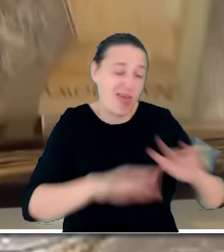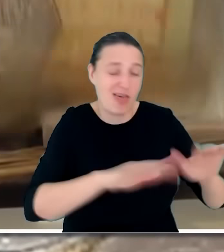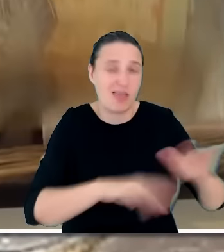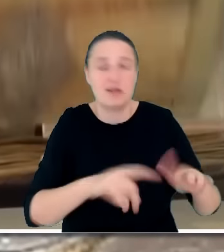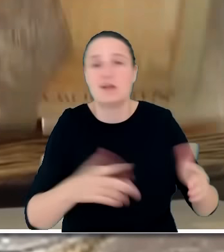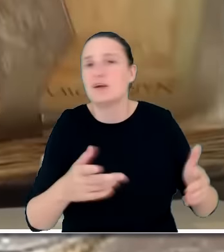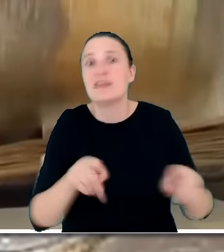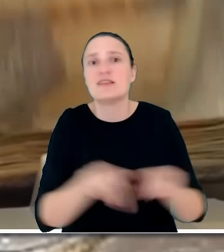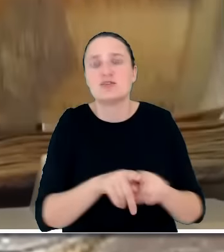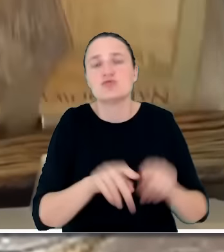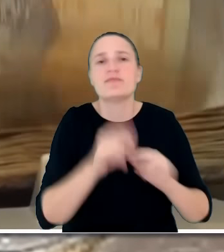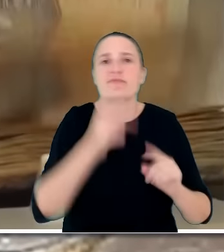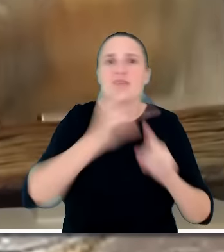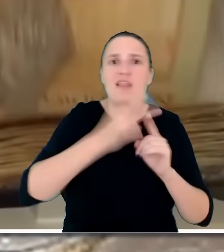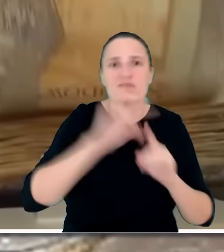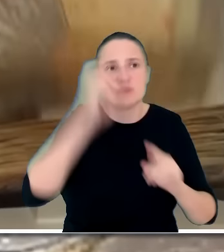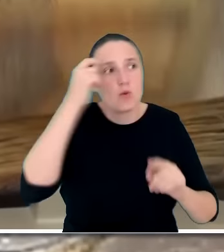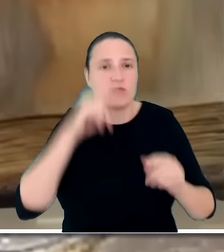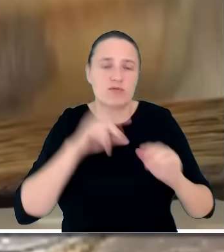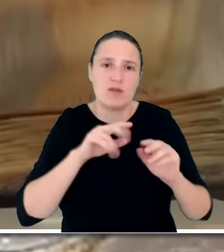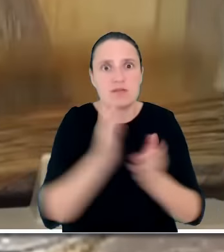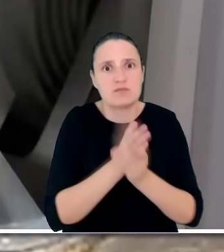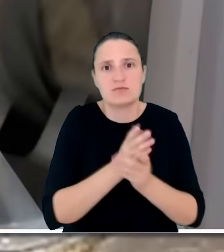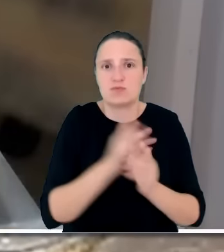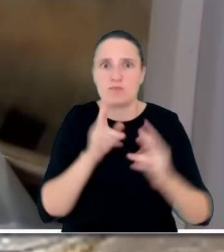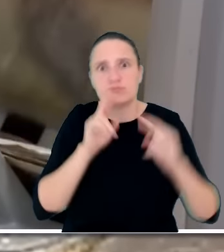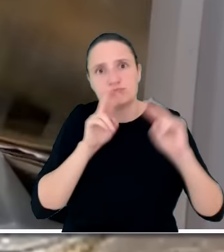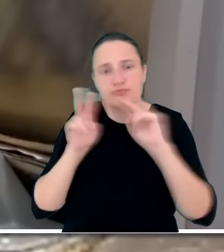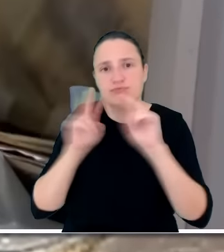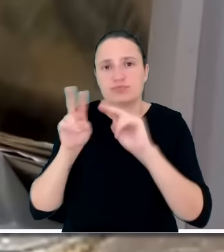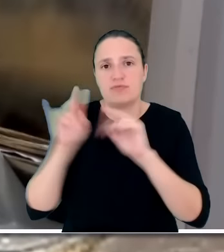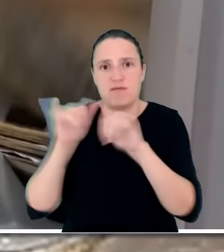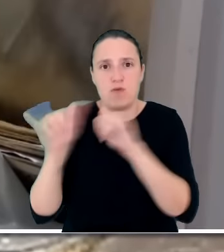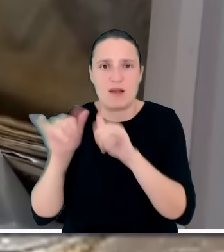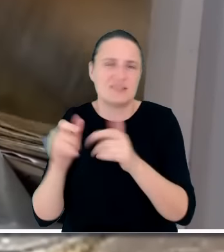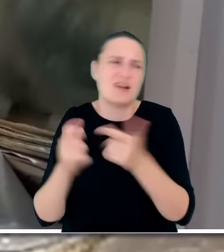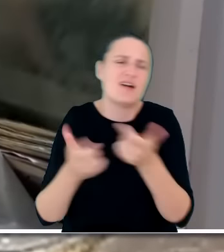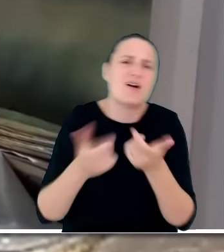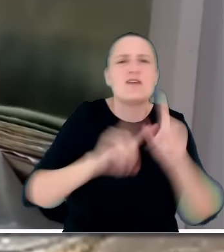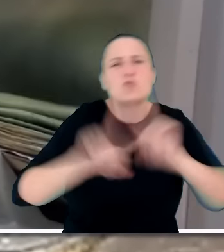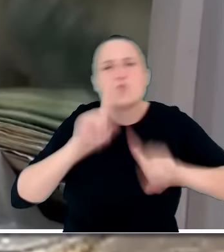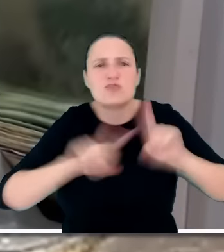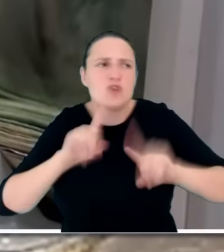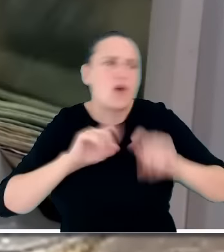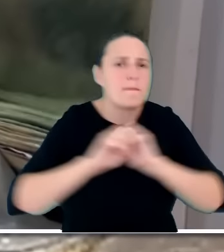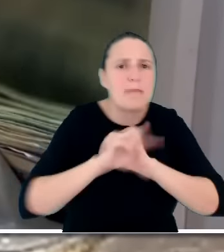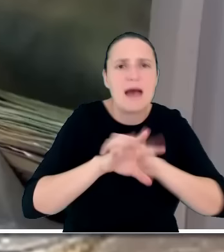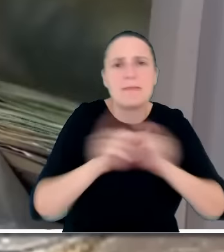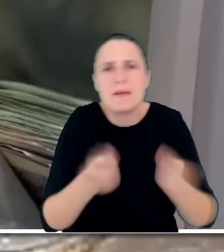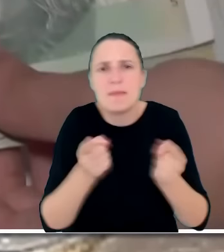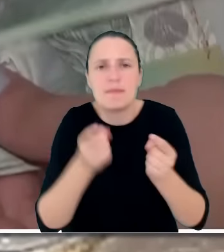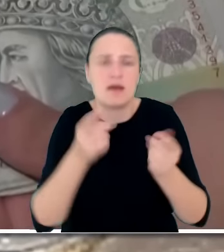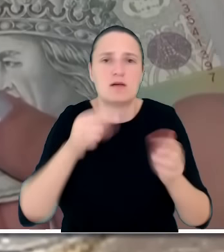sprzyjające tej władzy, również skonywały cuda. Różne fikołki, żeby tylko zamącić Polakom w głowie. Ale